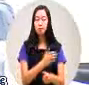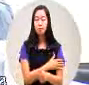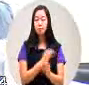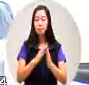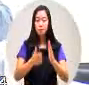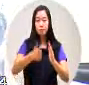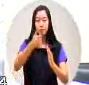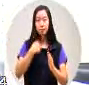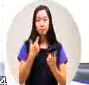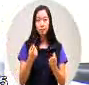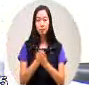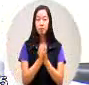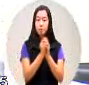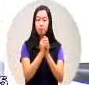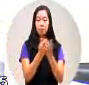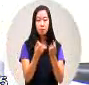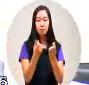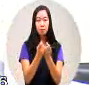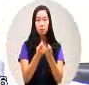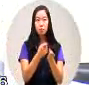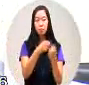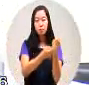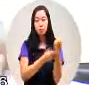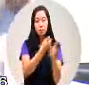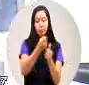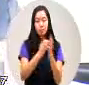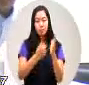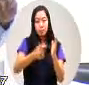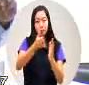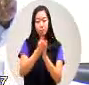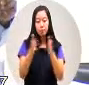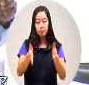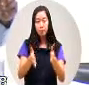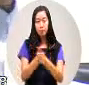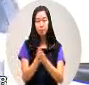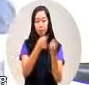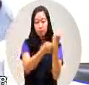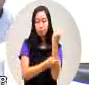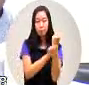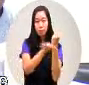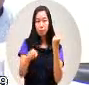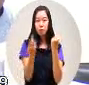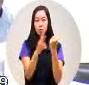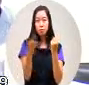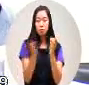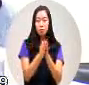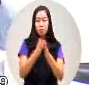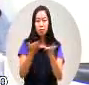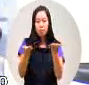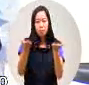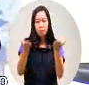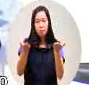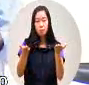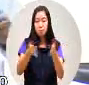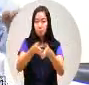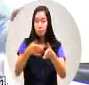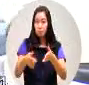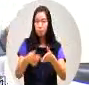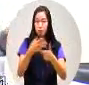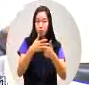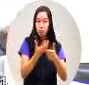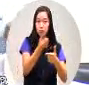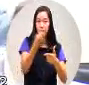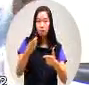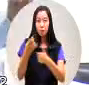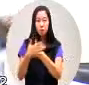那么就拜托我们法制局局长针对这个两个法令有一个平衡点但是生计权跟